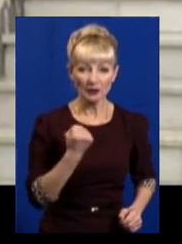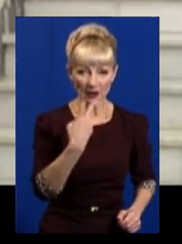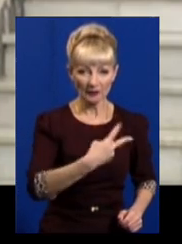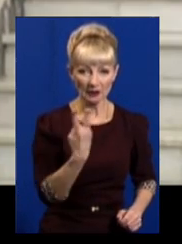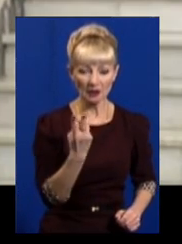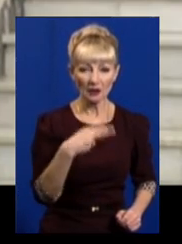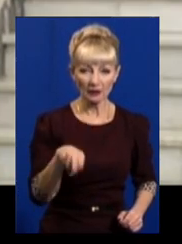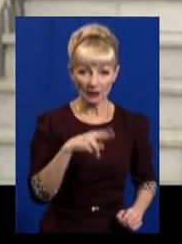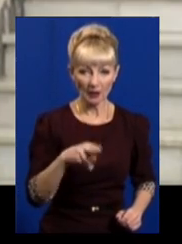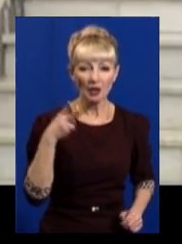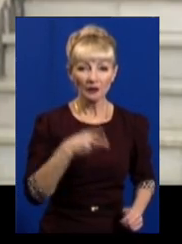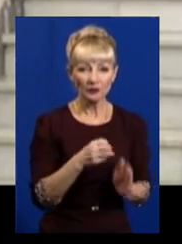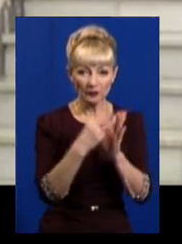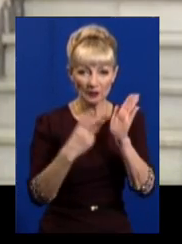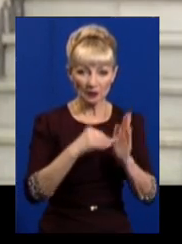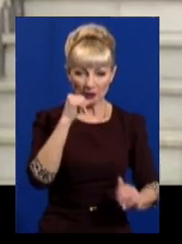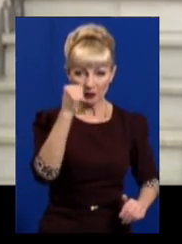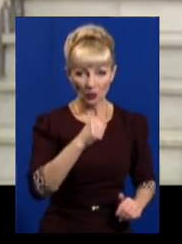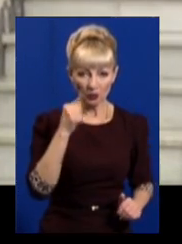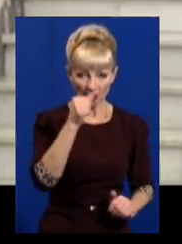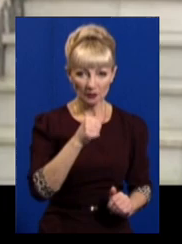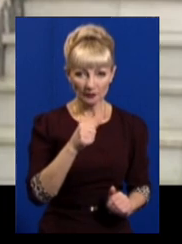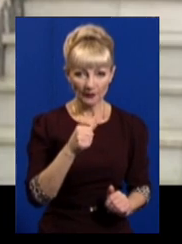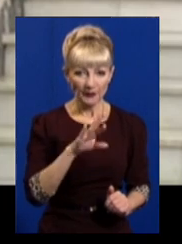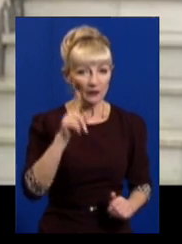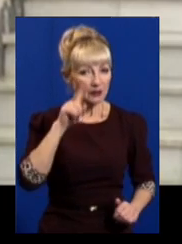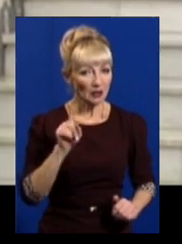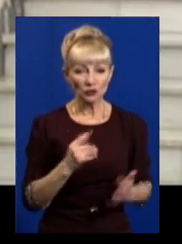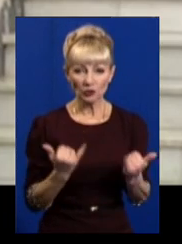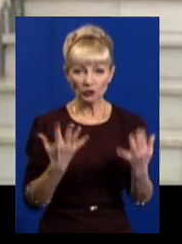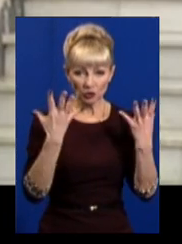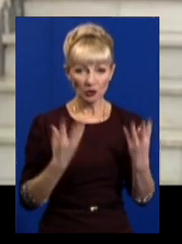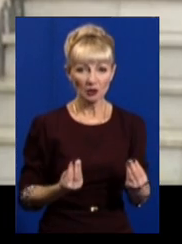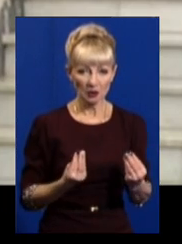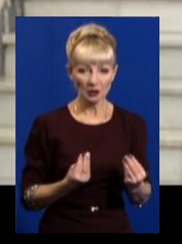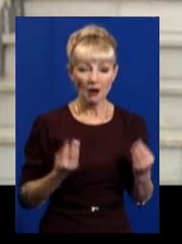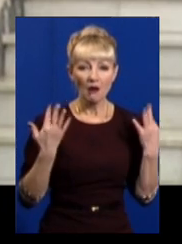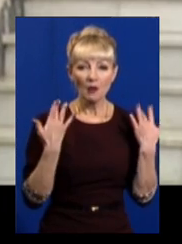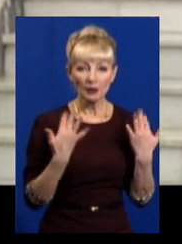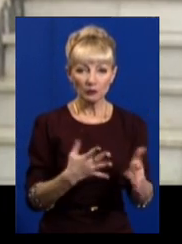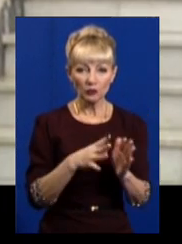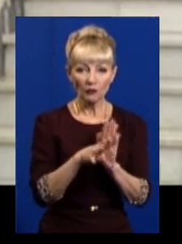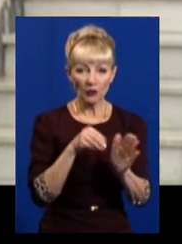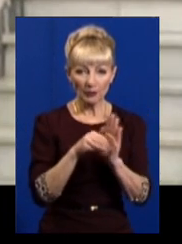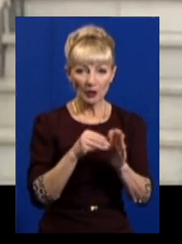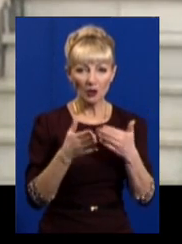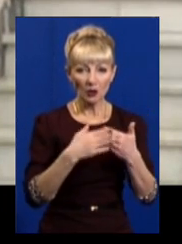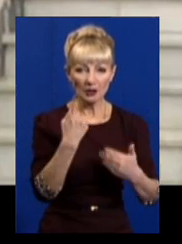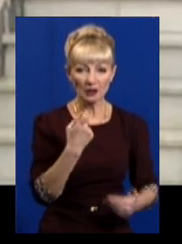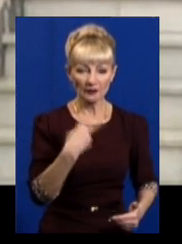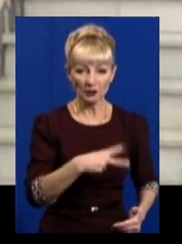грудня 2018 року. Ви знаєте, що на сьогоднішній день потребують виборів близько 123